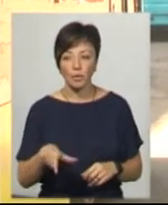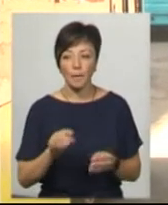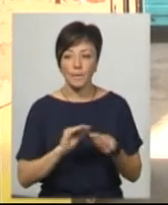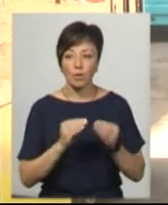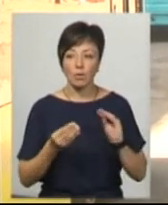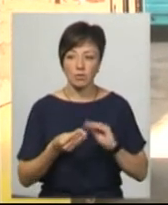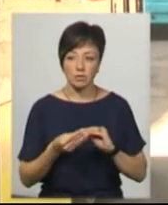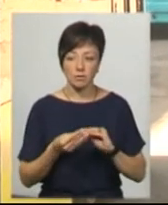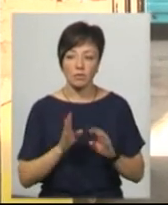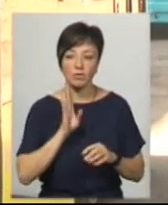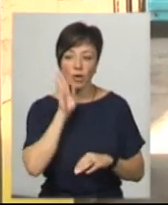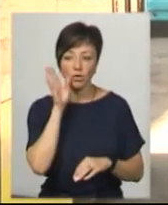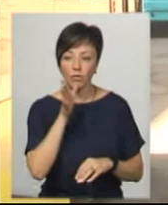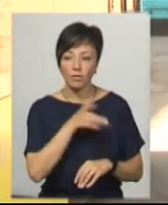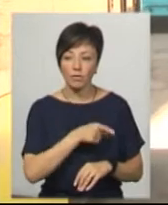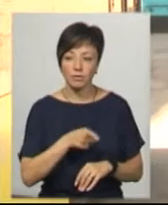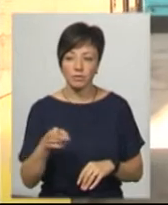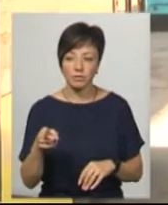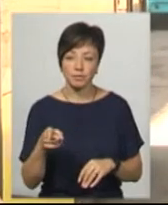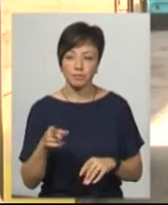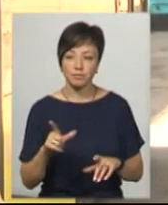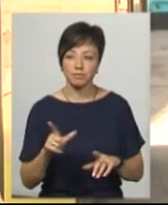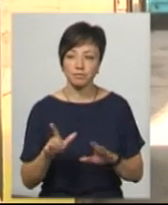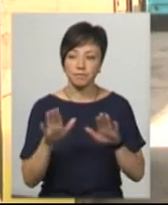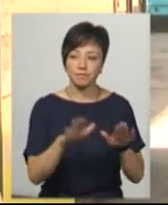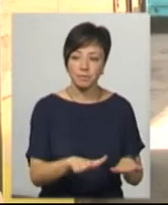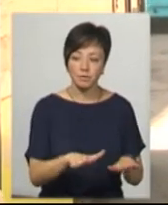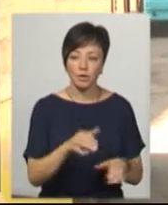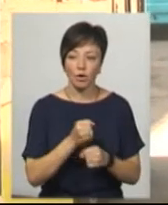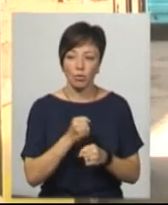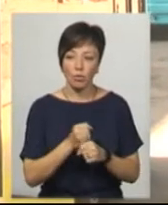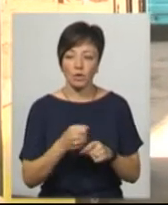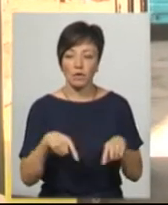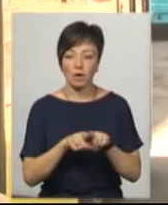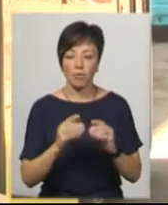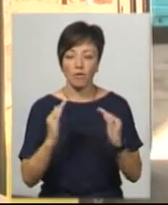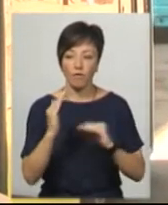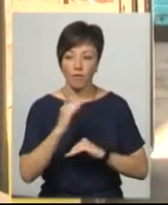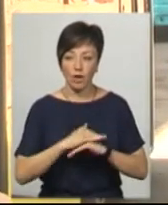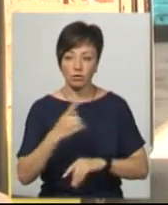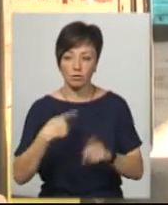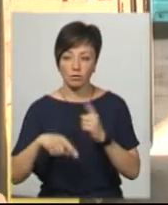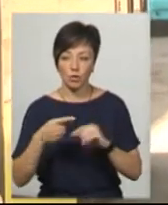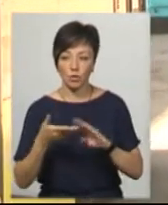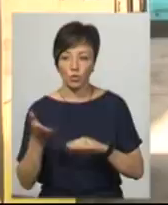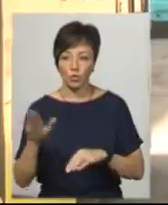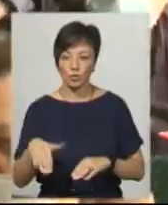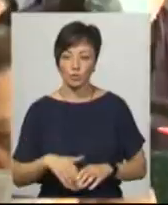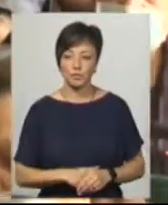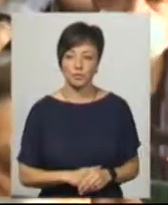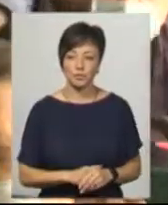проблематично у ранкову пору доби добратися до місця роботи і так само ввечері до місць